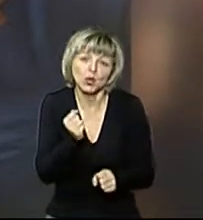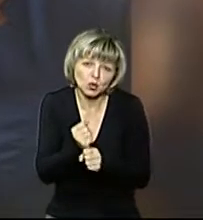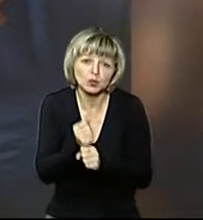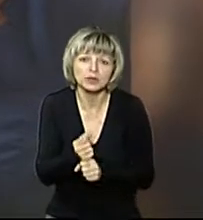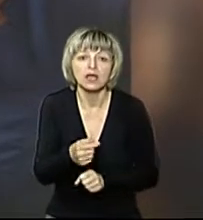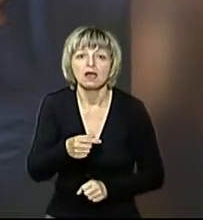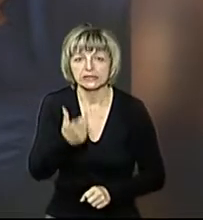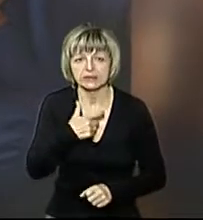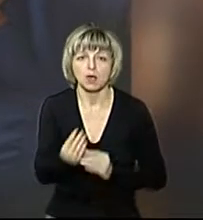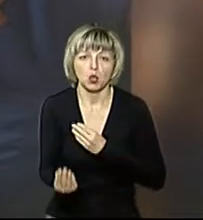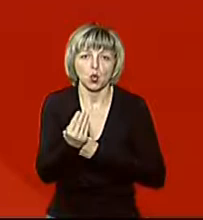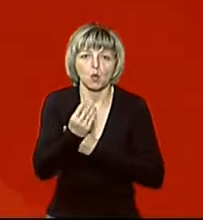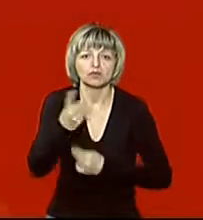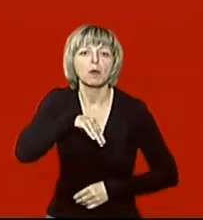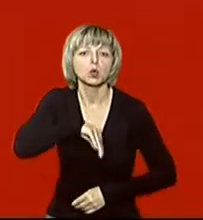наповнювати духовно.